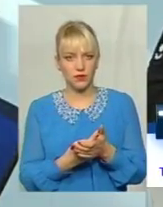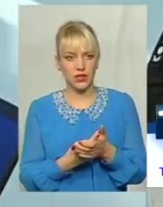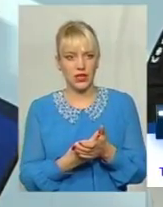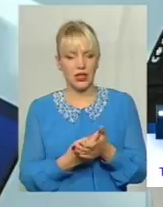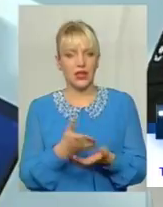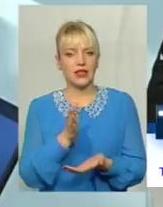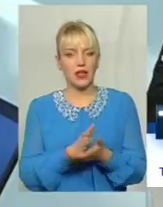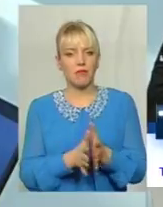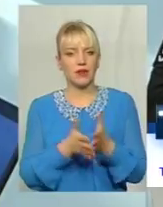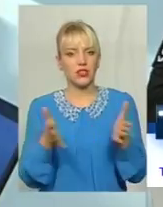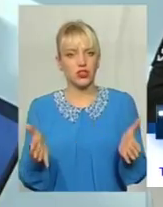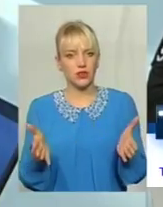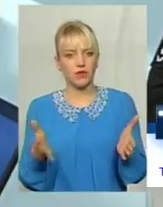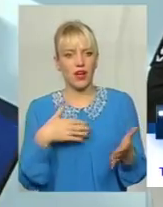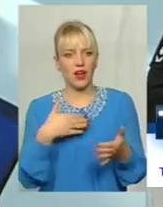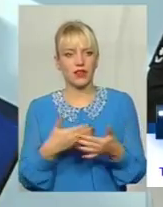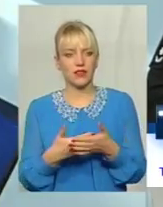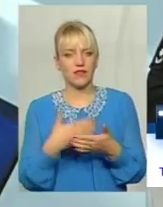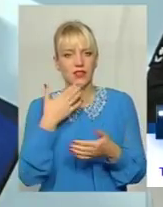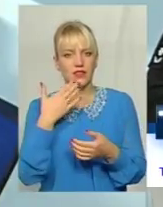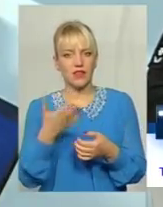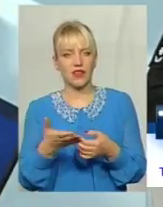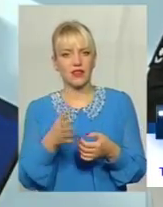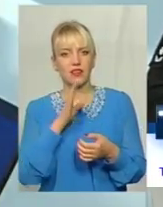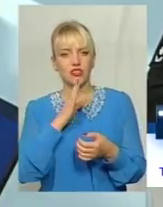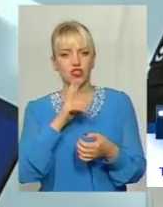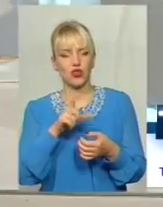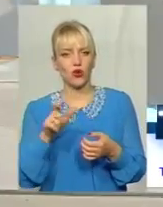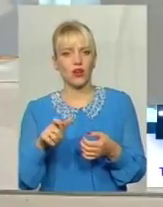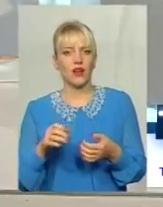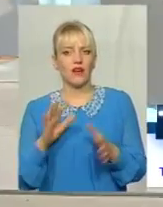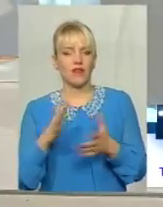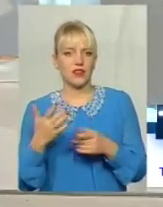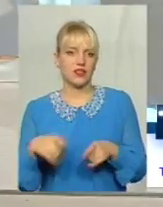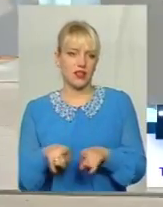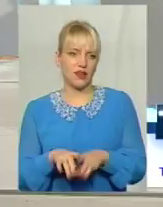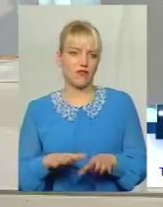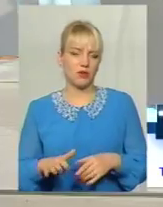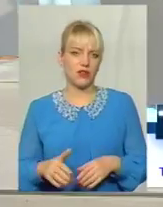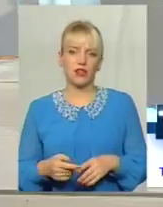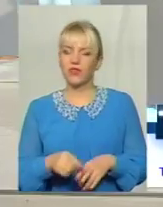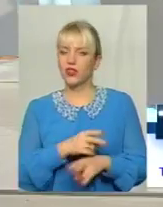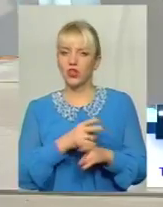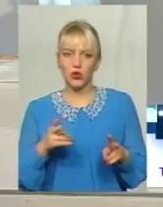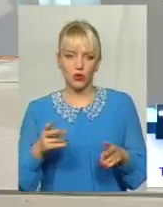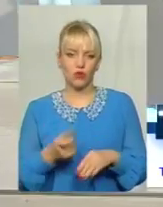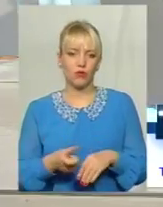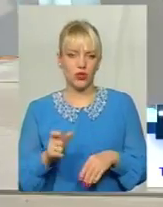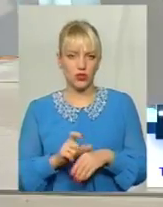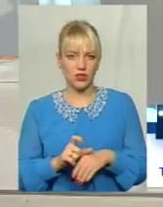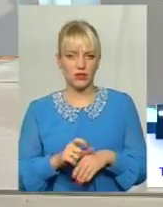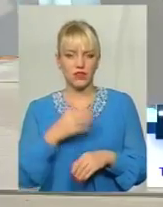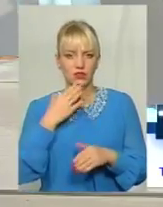Є більш активне свернення жінок у таких випадках Тобто, ніхто в більшості вже